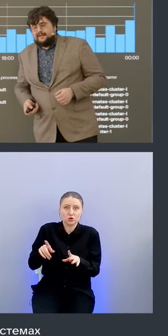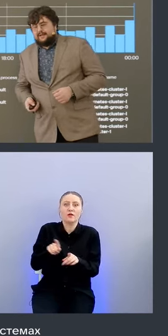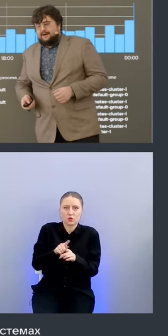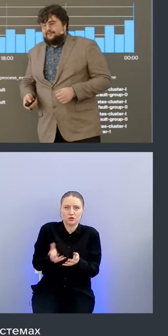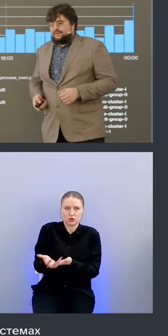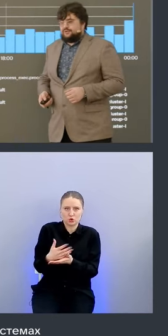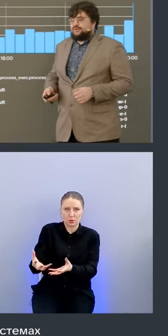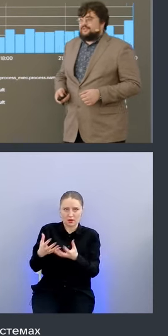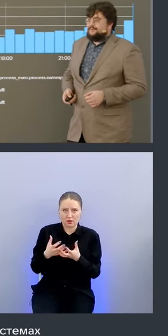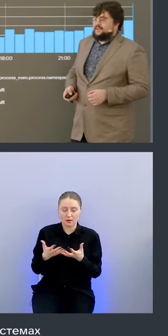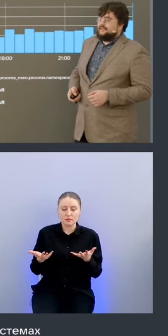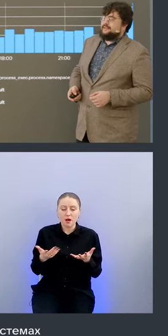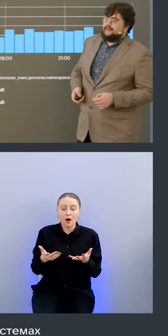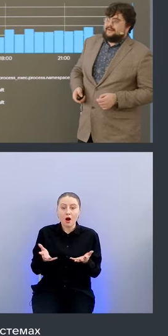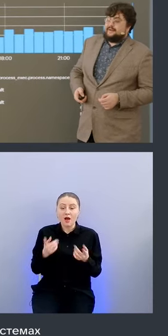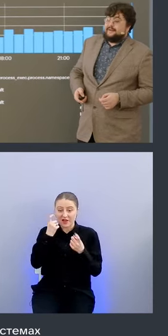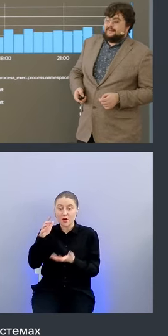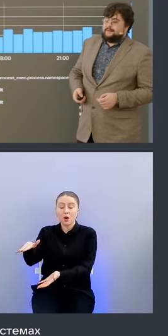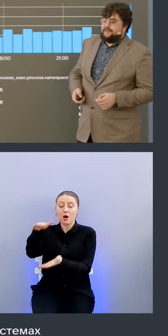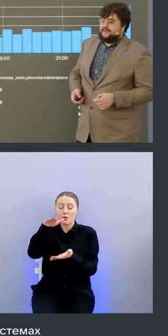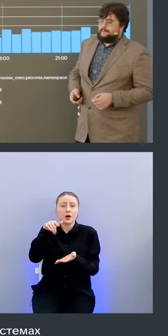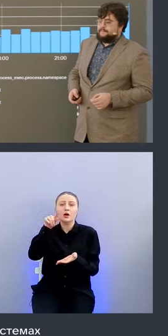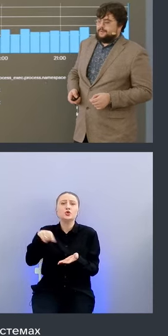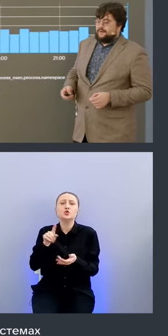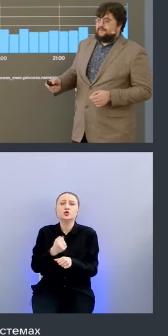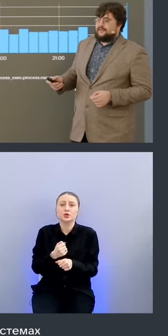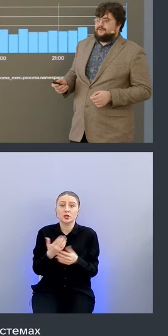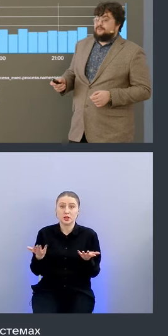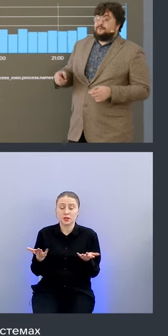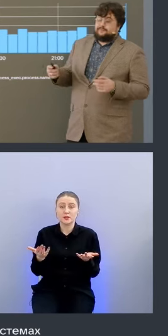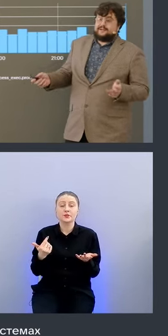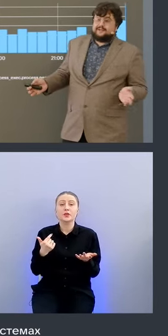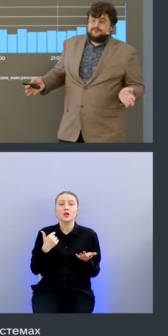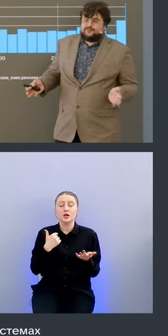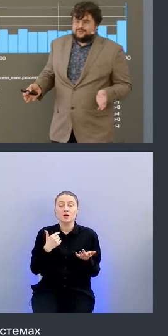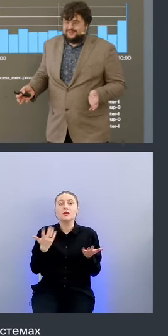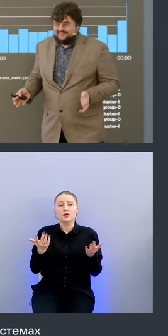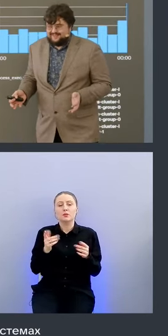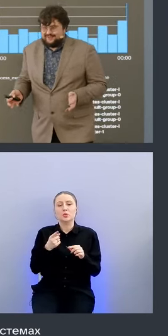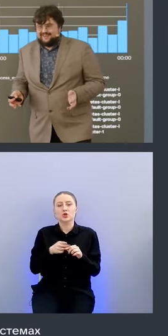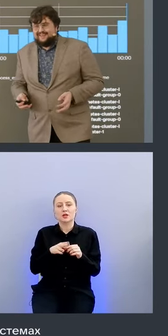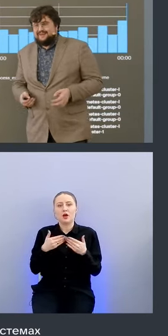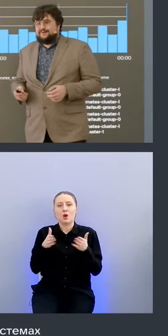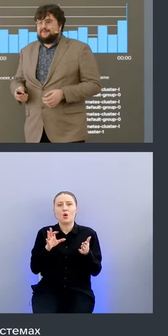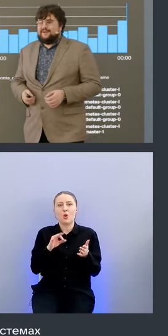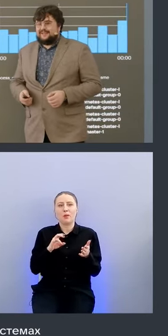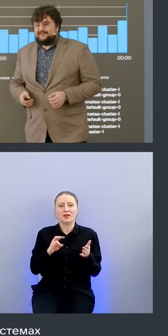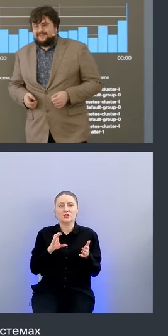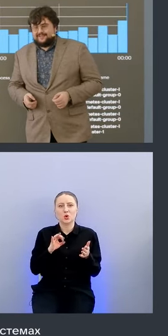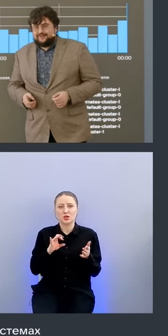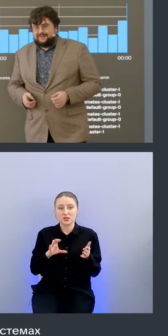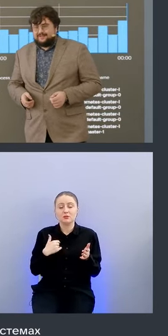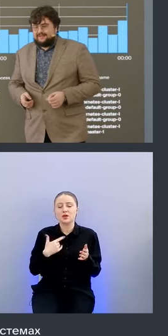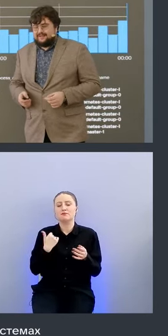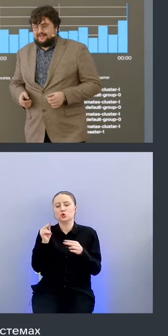вот что с этим делать мы подправили конфиг ну так как это open-source мы подправили